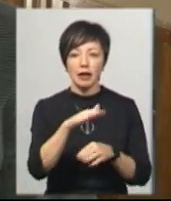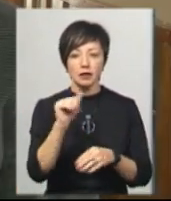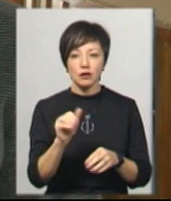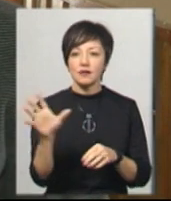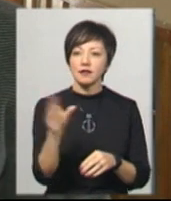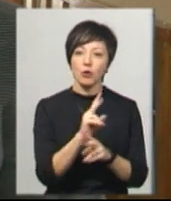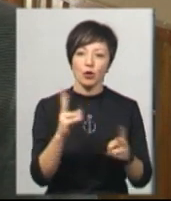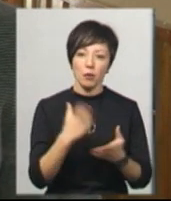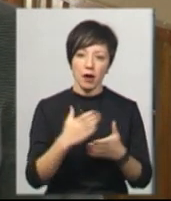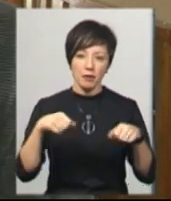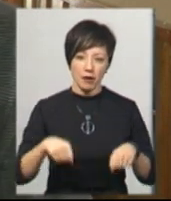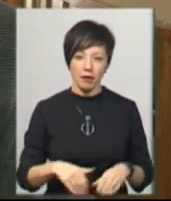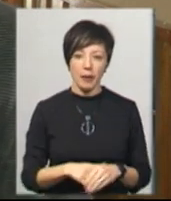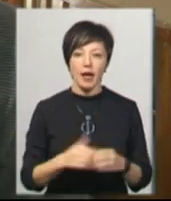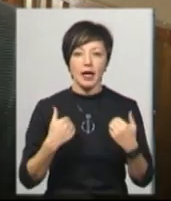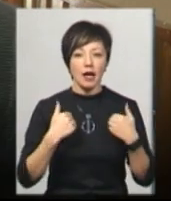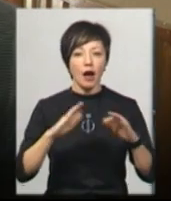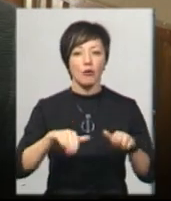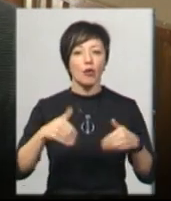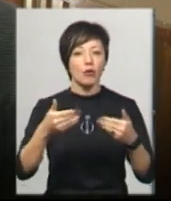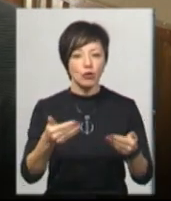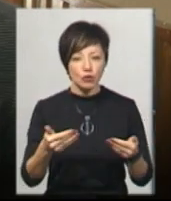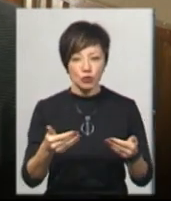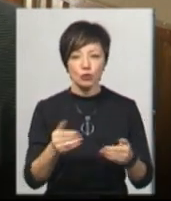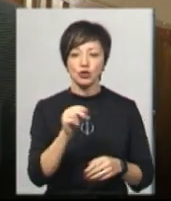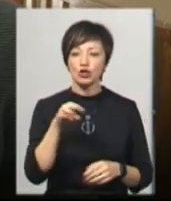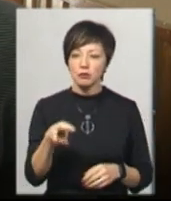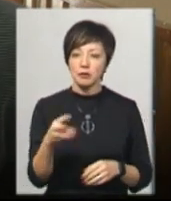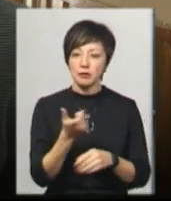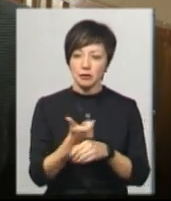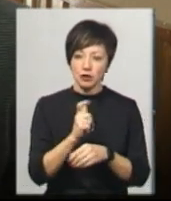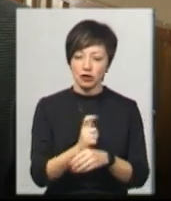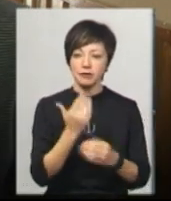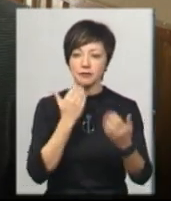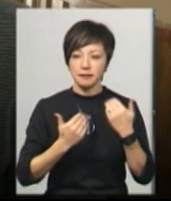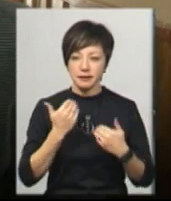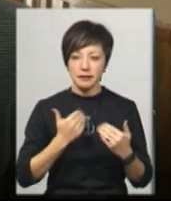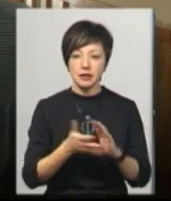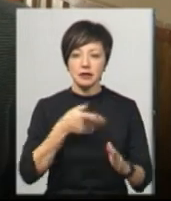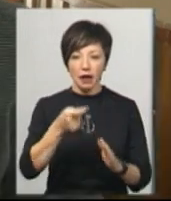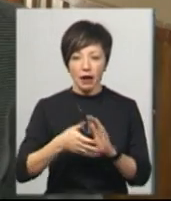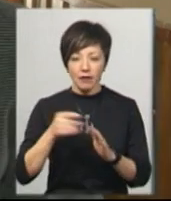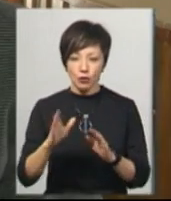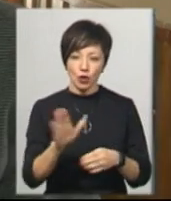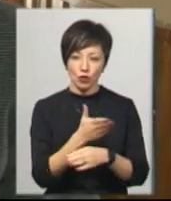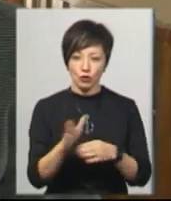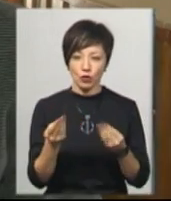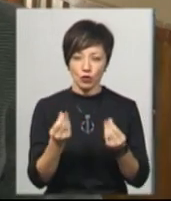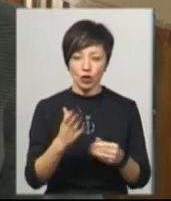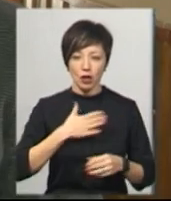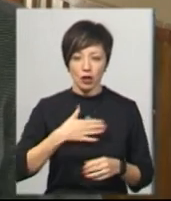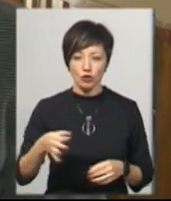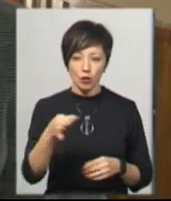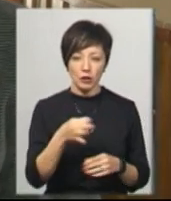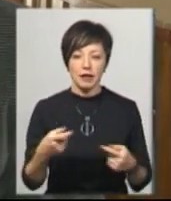хто має на нього право. Я пропоную, чим більше звертатись до нас з заявами, тим більше буде розподіл коштів на нашу